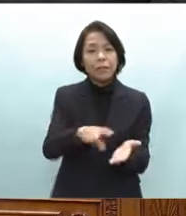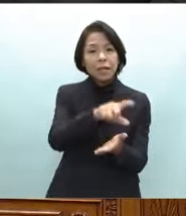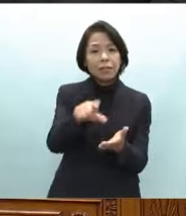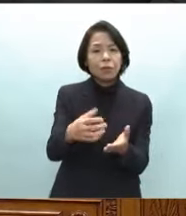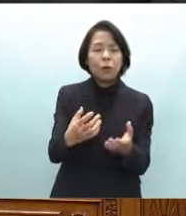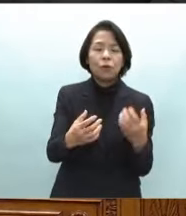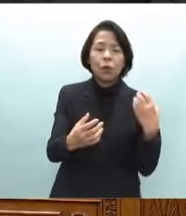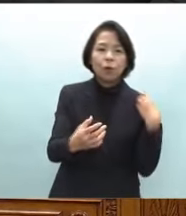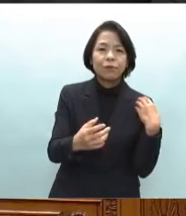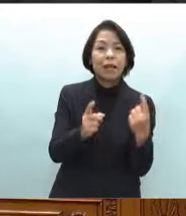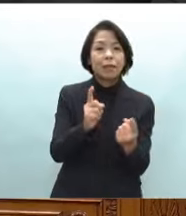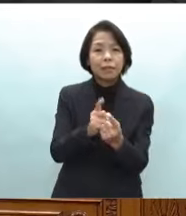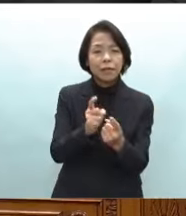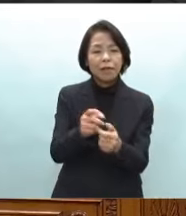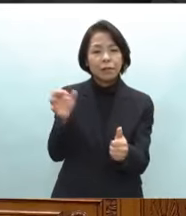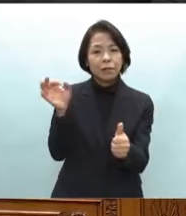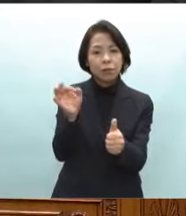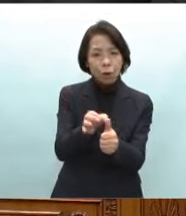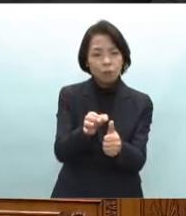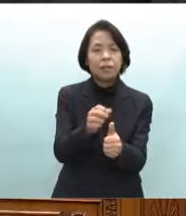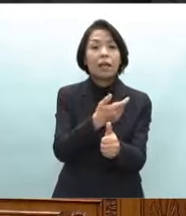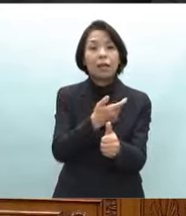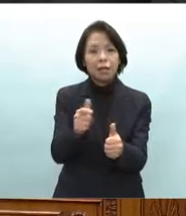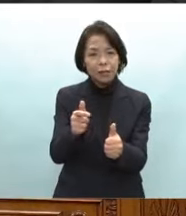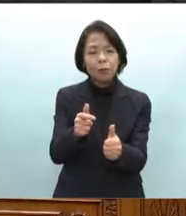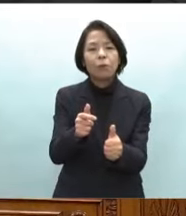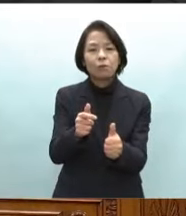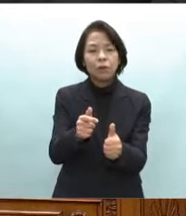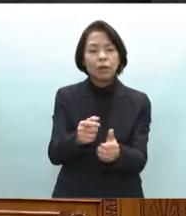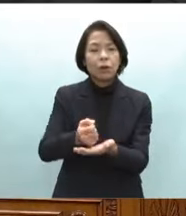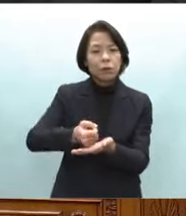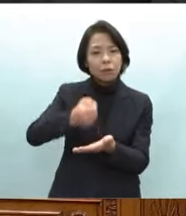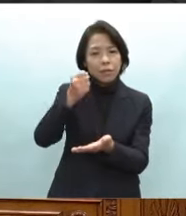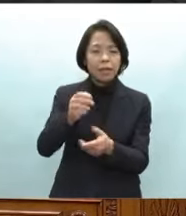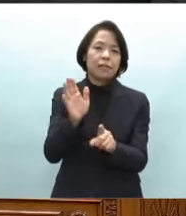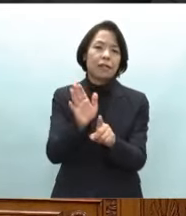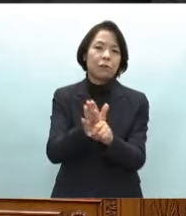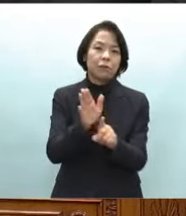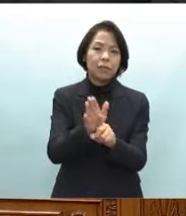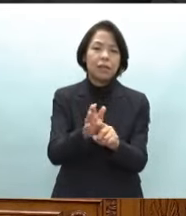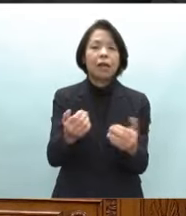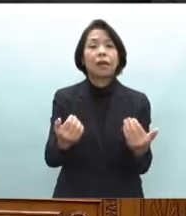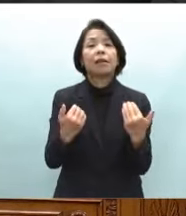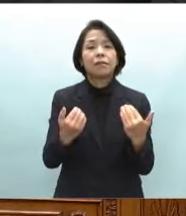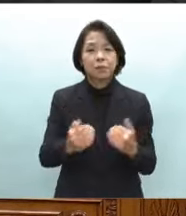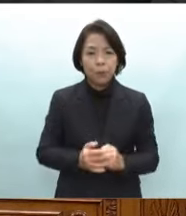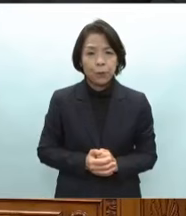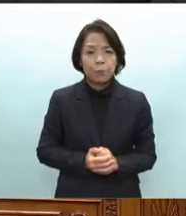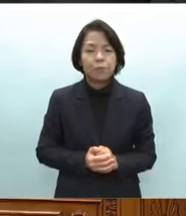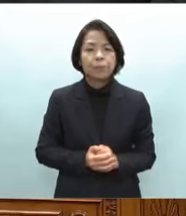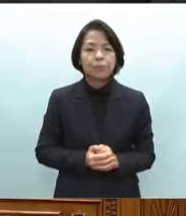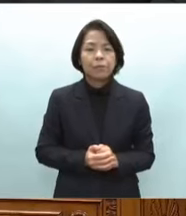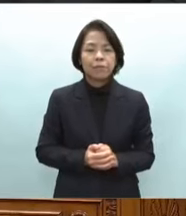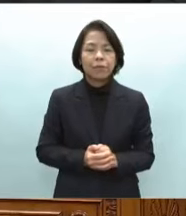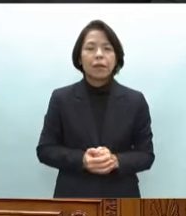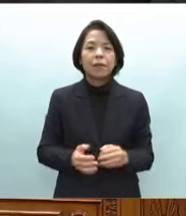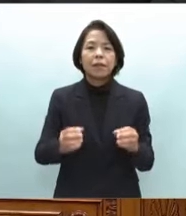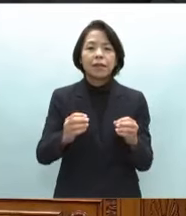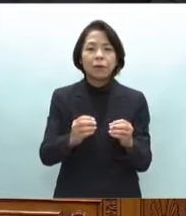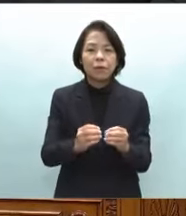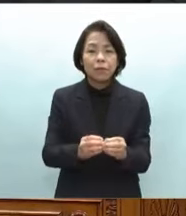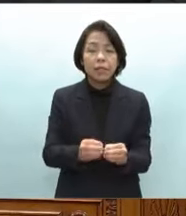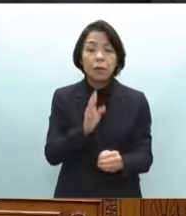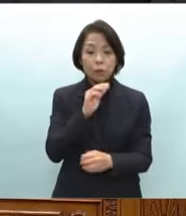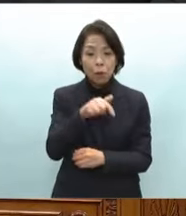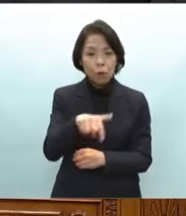十分な交付税措置などの強力な財政支援を講じていくことが必要です同時にこの